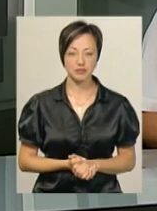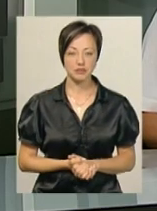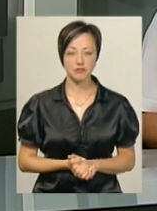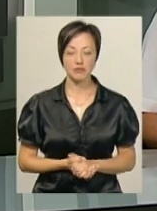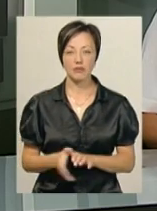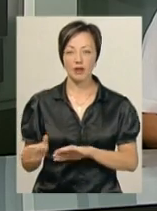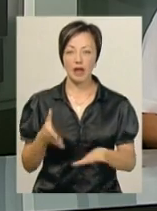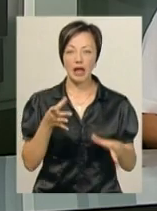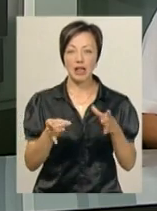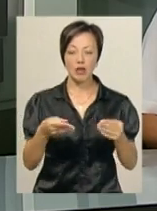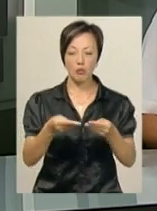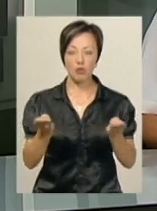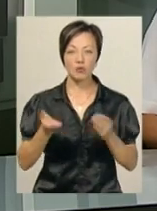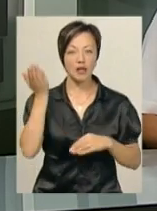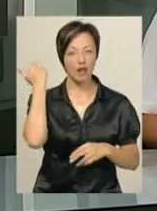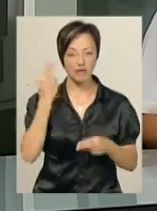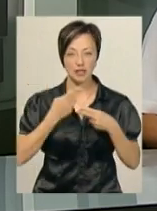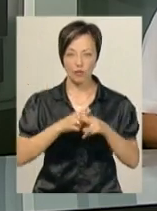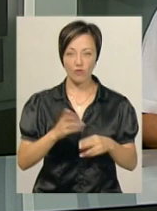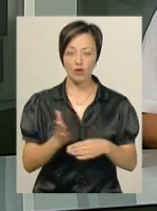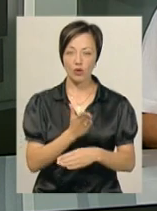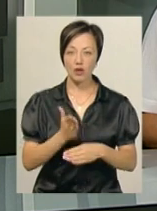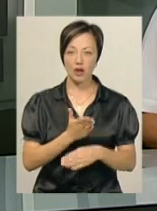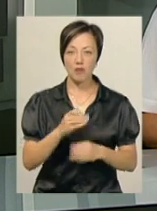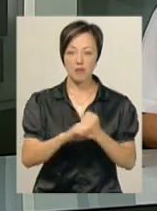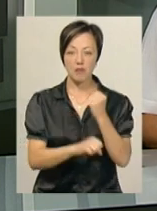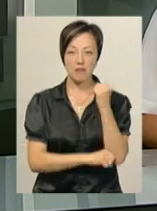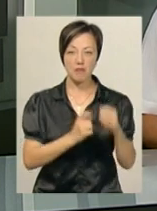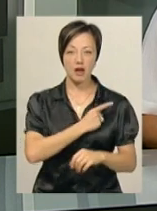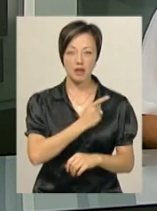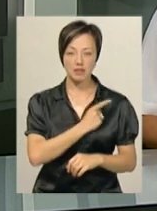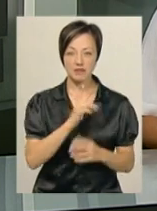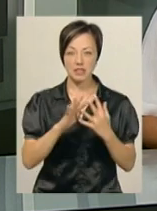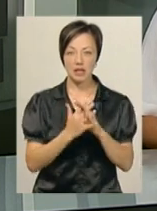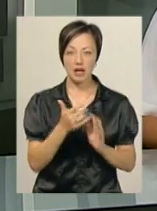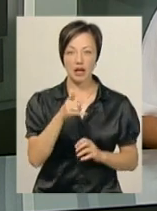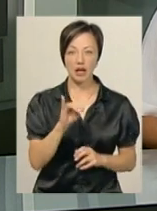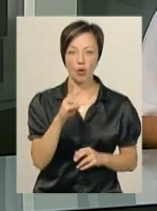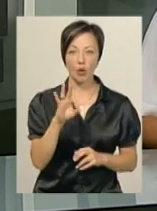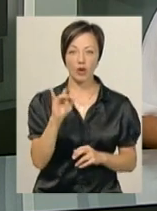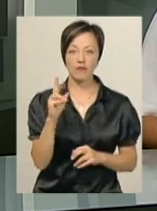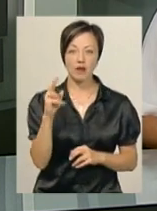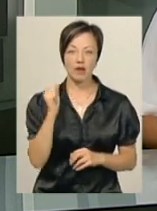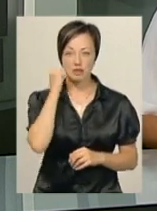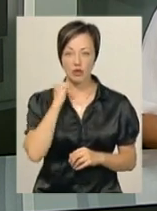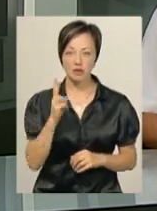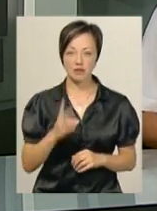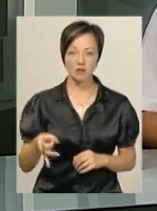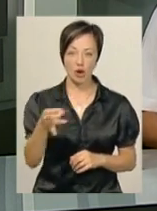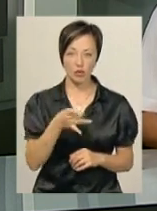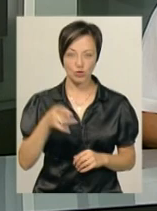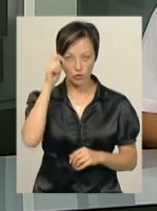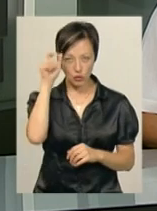Глиняний посуд за давньою технологією виготовляє гончар Микола Величко в селі Григорівка Старокостянтинівського району.